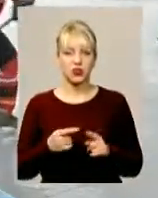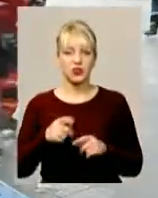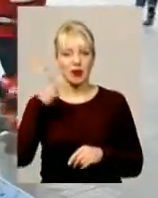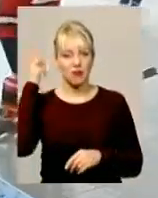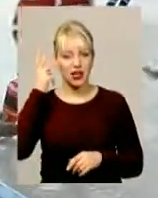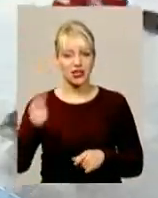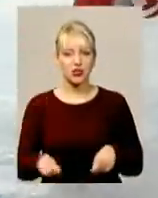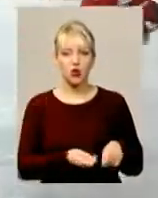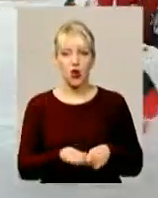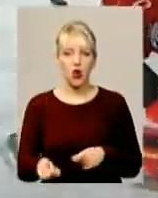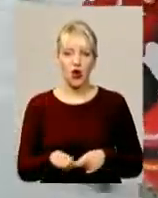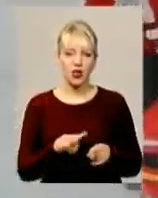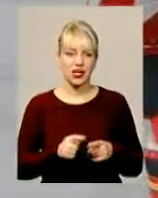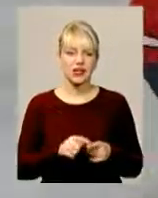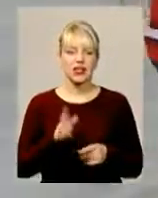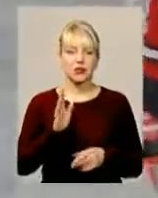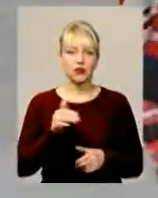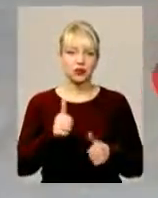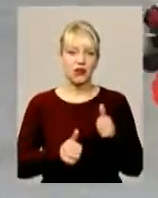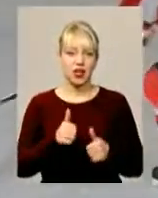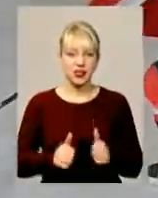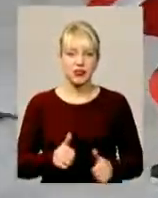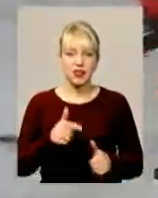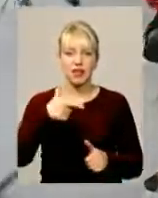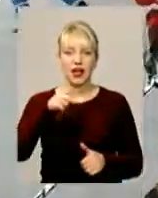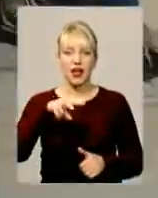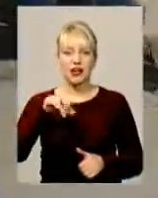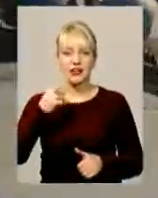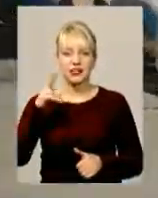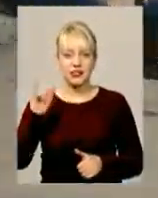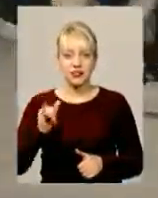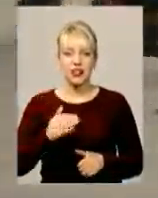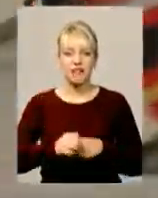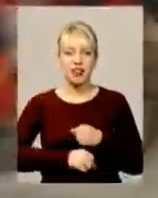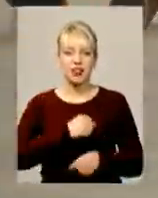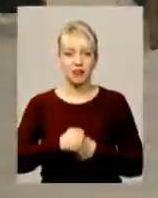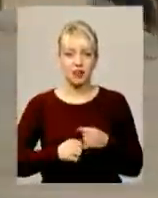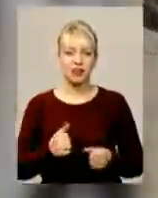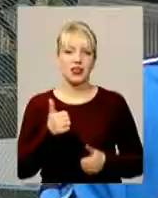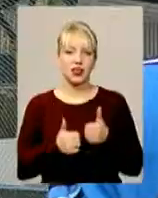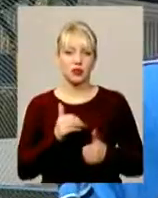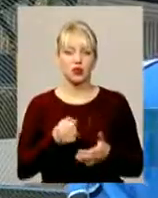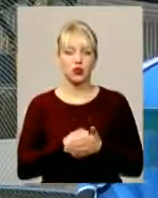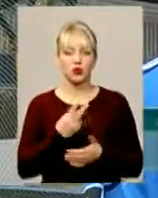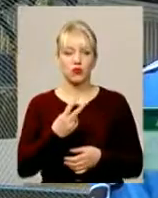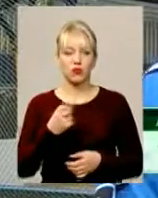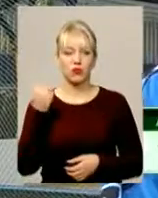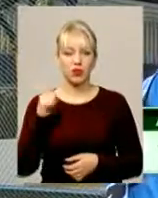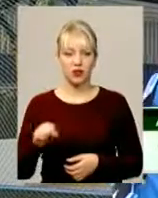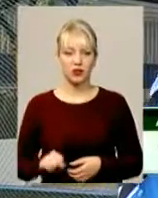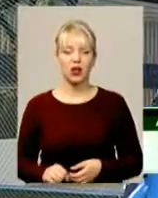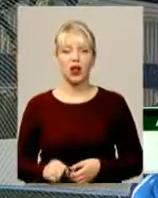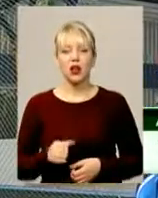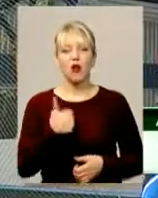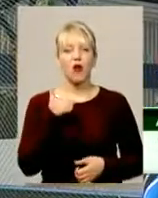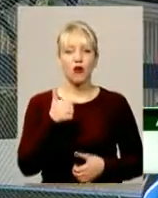«Шайбою» місцева команда Легіон позмагається з галицькими ведмедями з Тернополя. Гратимуть клуби до двох перемог. Хороший суперник, грають